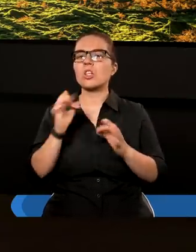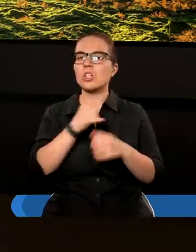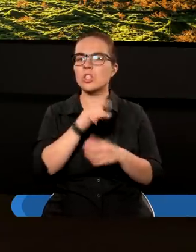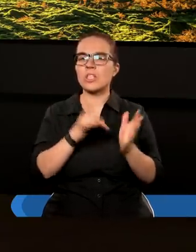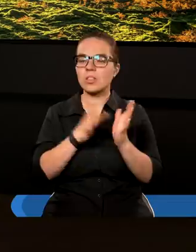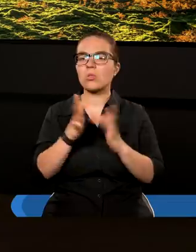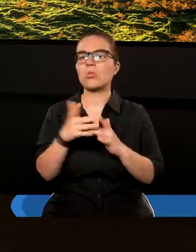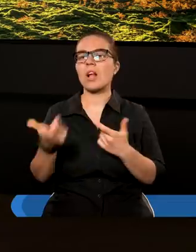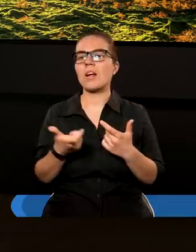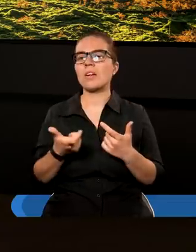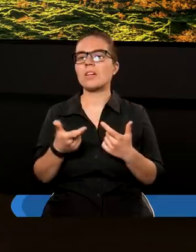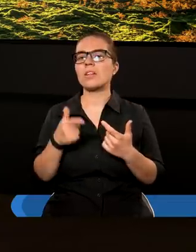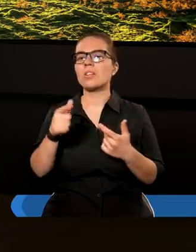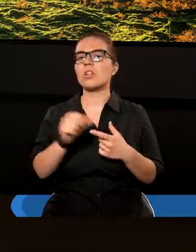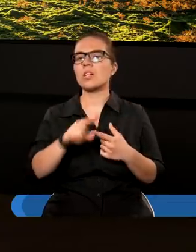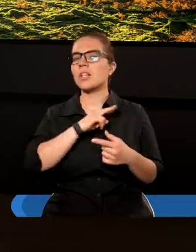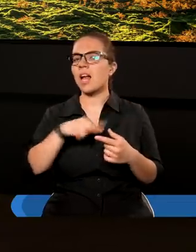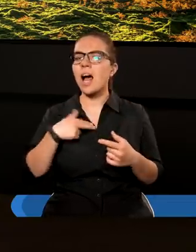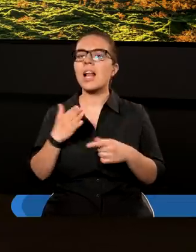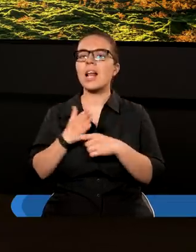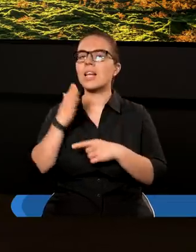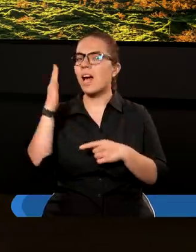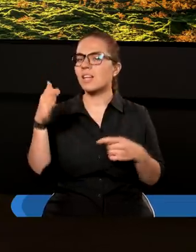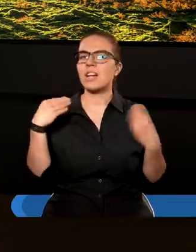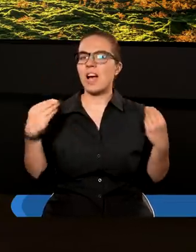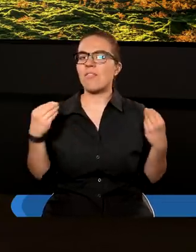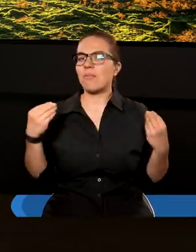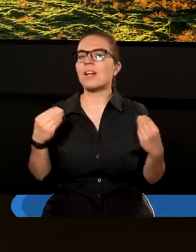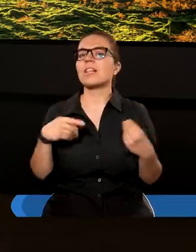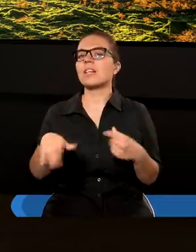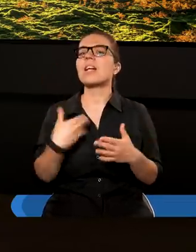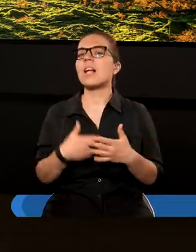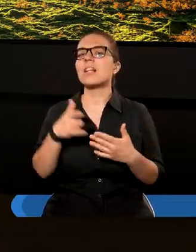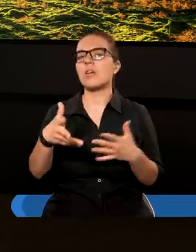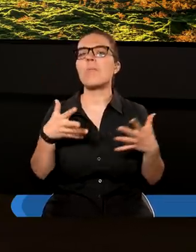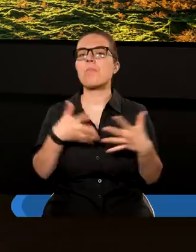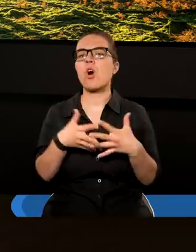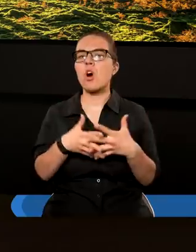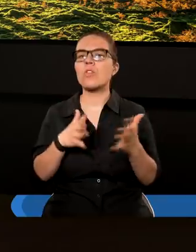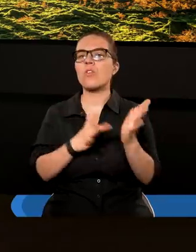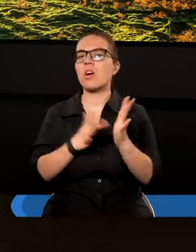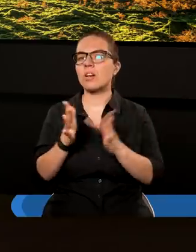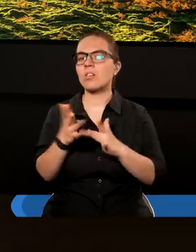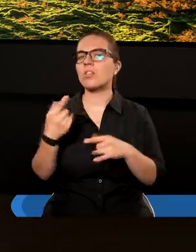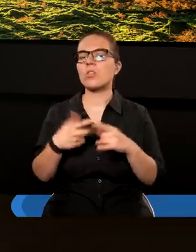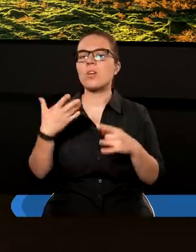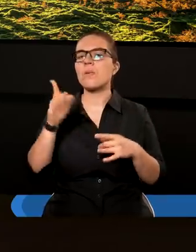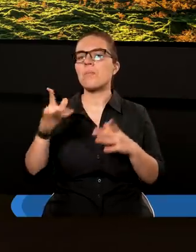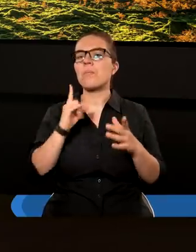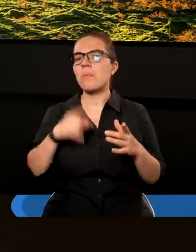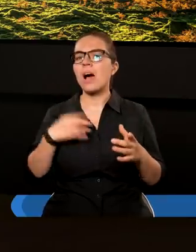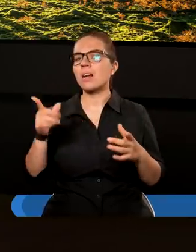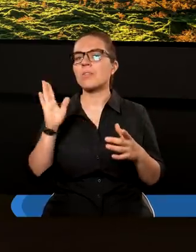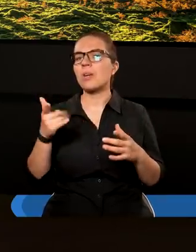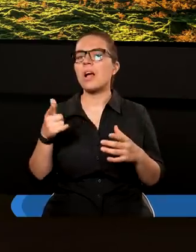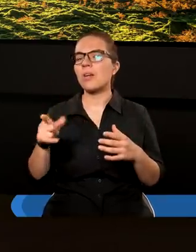nie ucierpiał. To jest dla nas wielka nadzieja, dlatego, że to proroctwo Chrystusa dotyczy nie tylko tamtych wydarzeń, jest